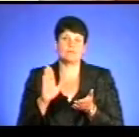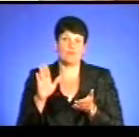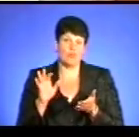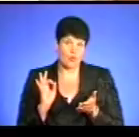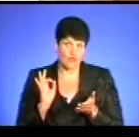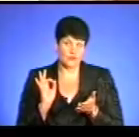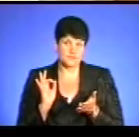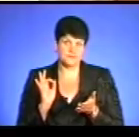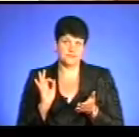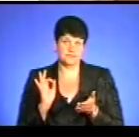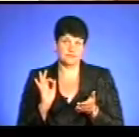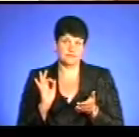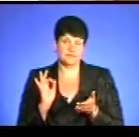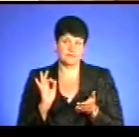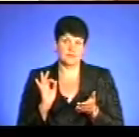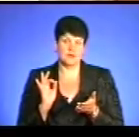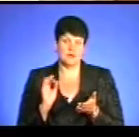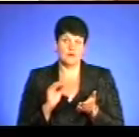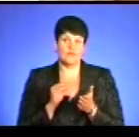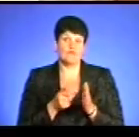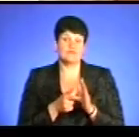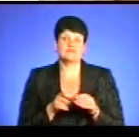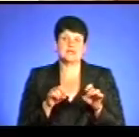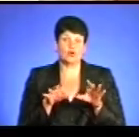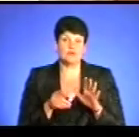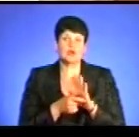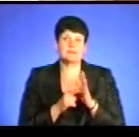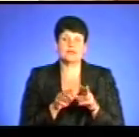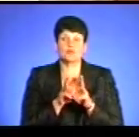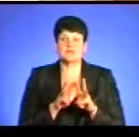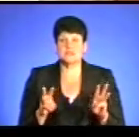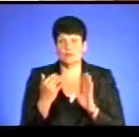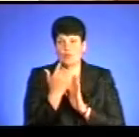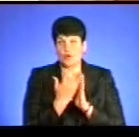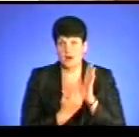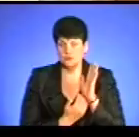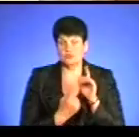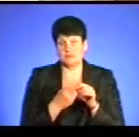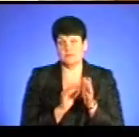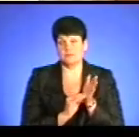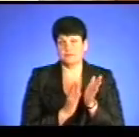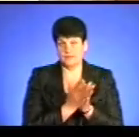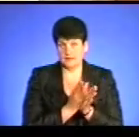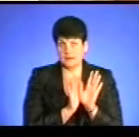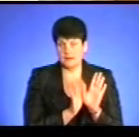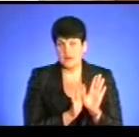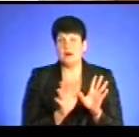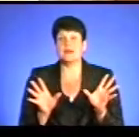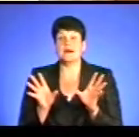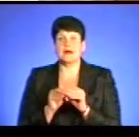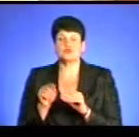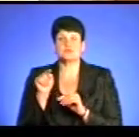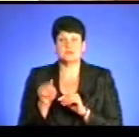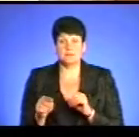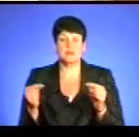встановленому Кабінеті міністрів порядку. Цим законопроектом такий порядок визначається. Але разом з тим ми